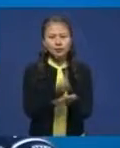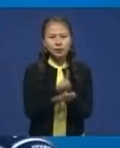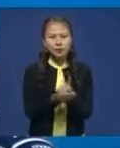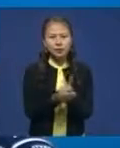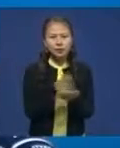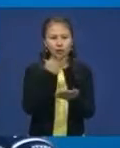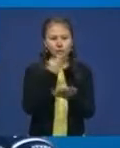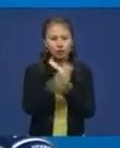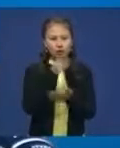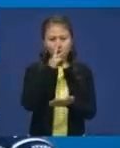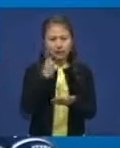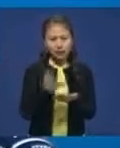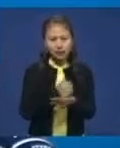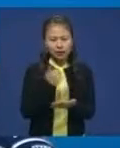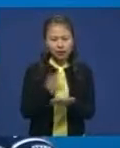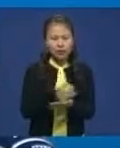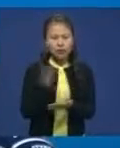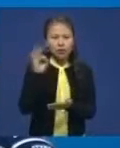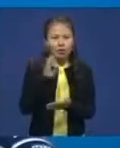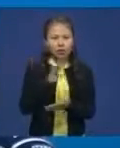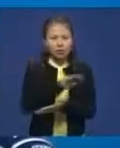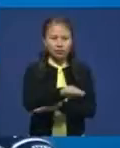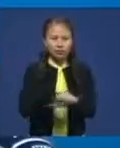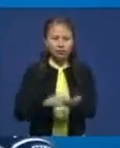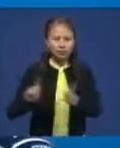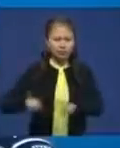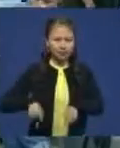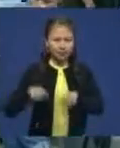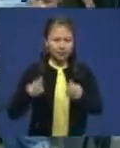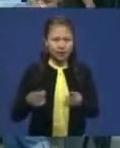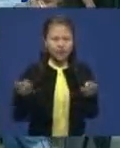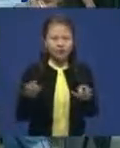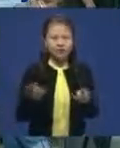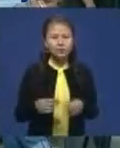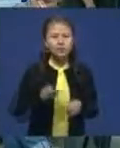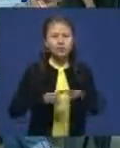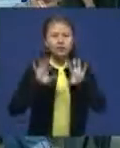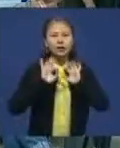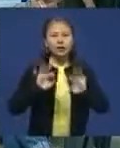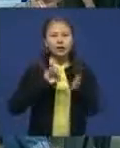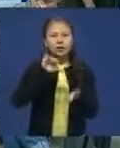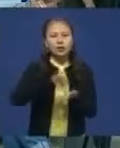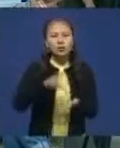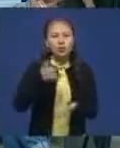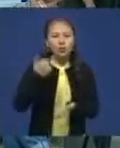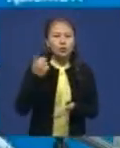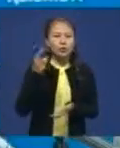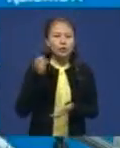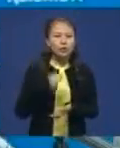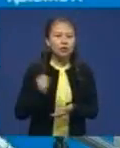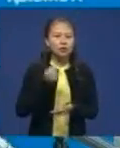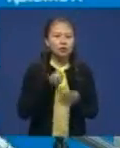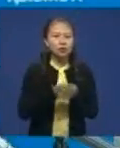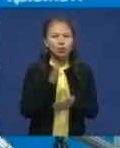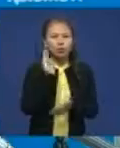өз табысы және мүлкі туралы декларация тапсыруу тиіс. Айта кетек кандидаттардың сұнуы 31-шы